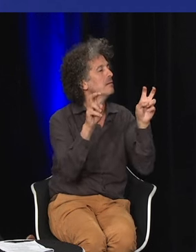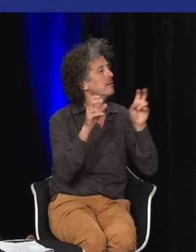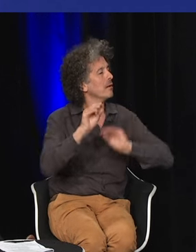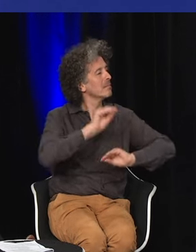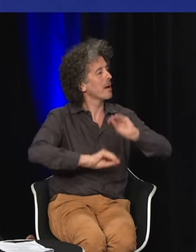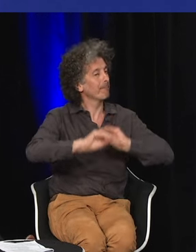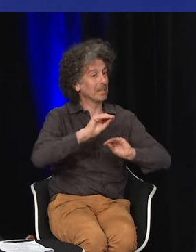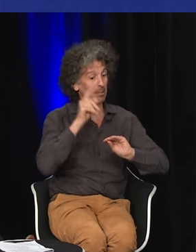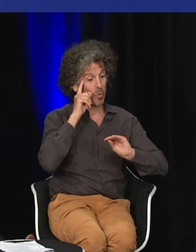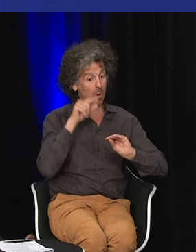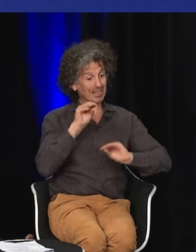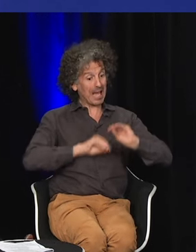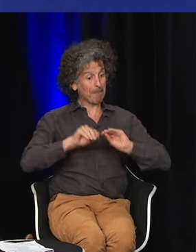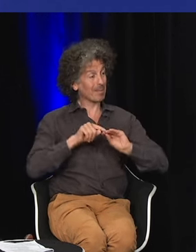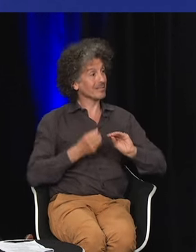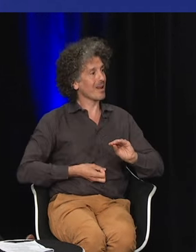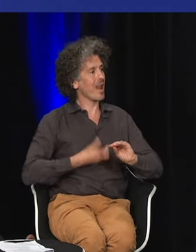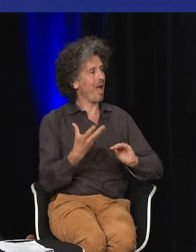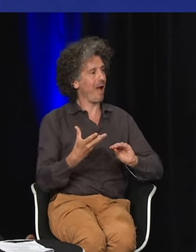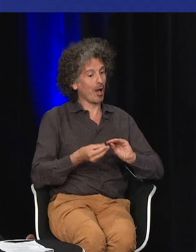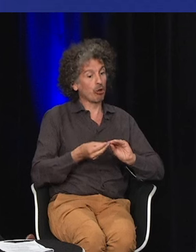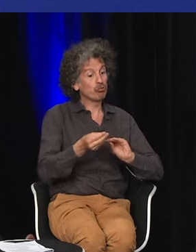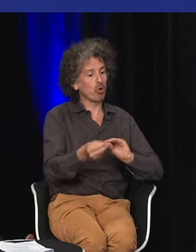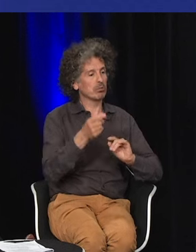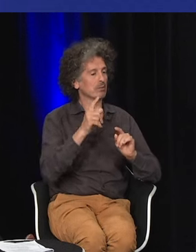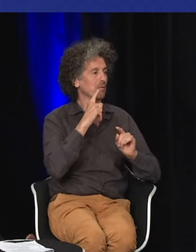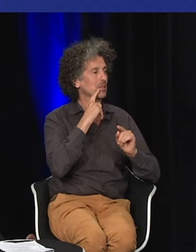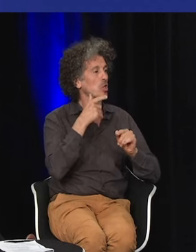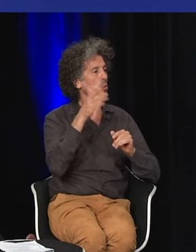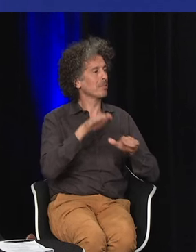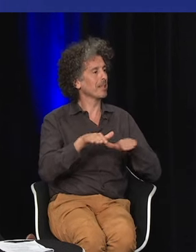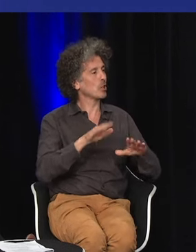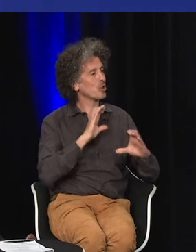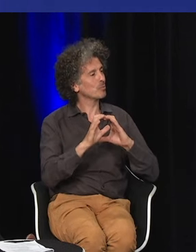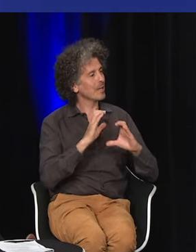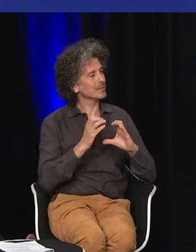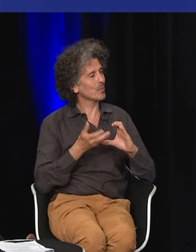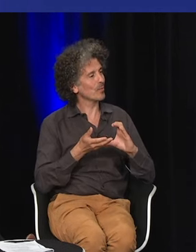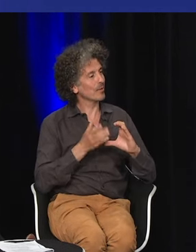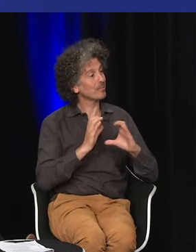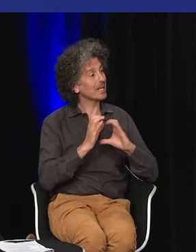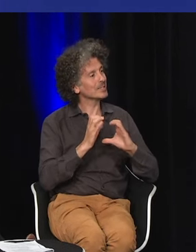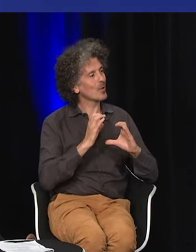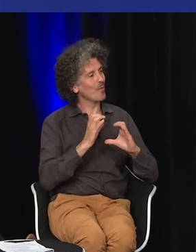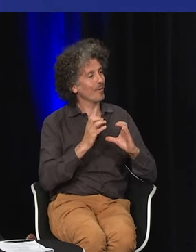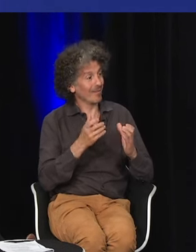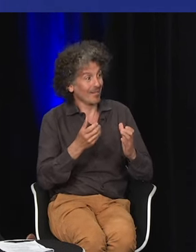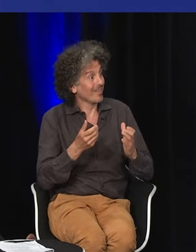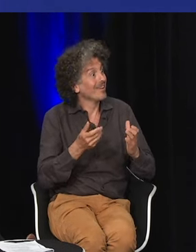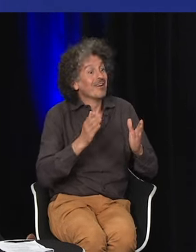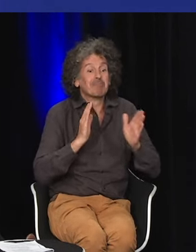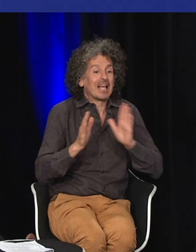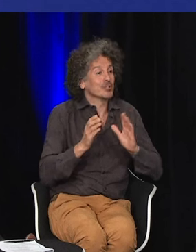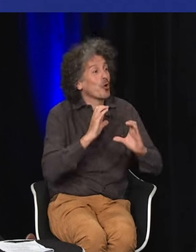voilà si on considère qu'il y de la thérapie l'arthérapie c'est qu'on considère que